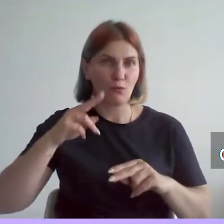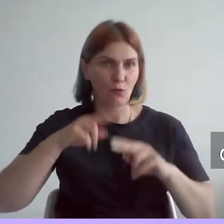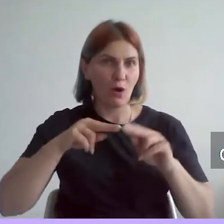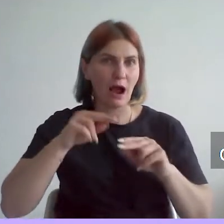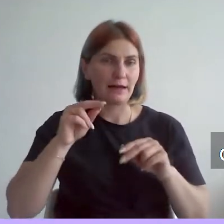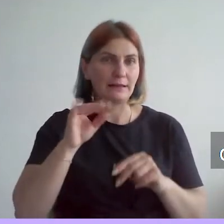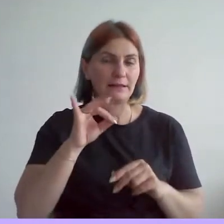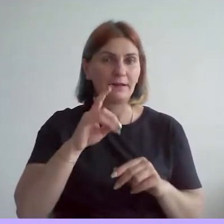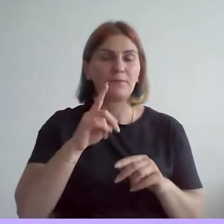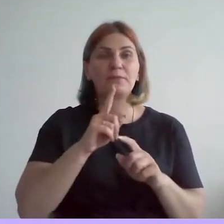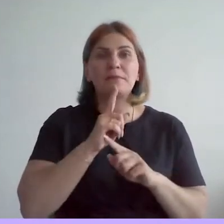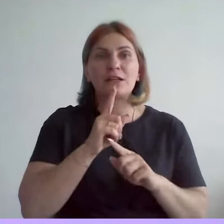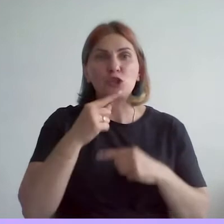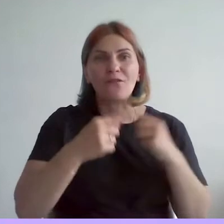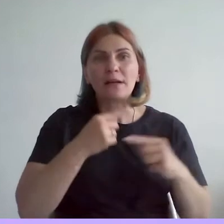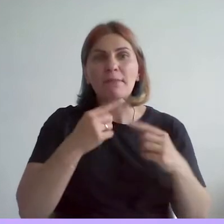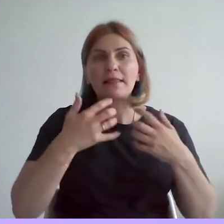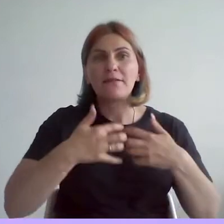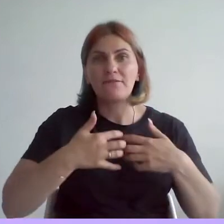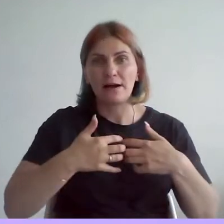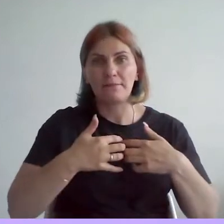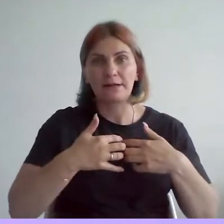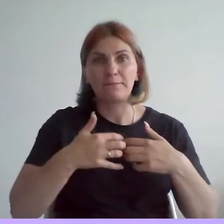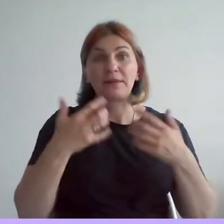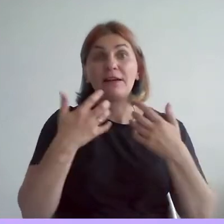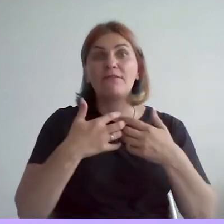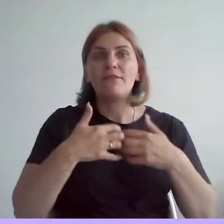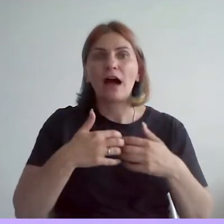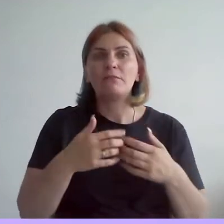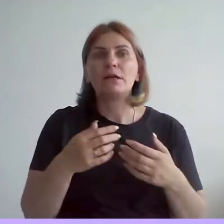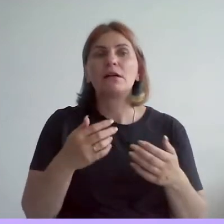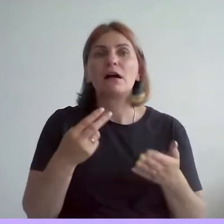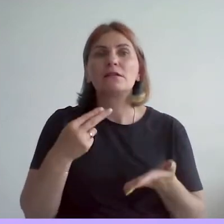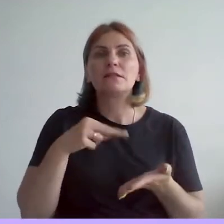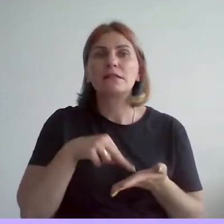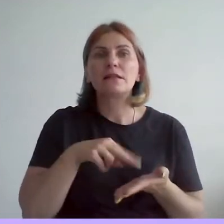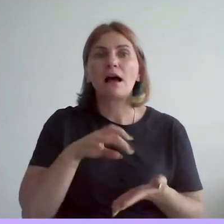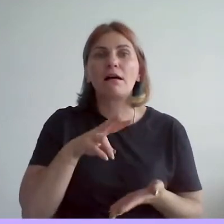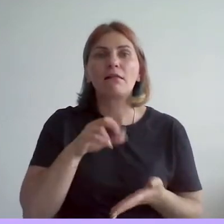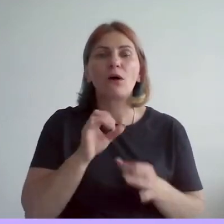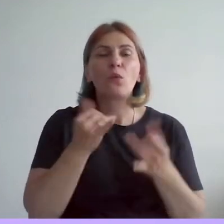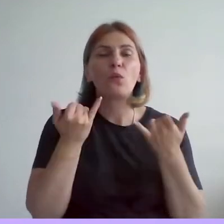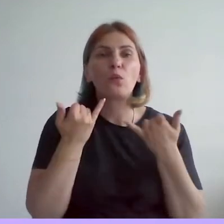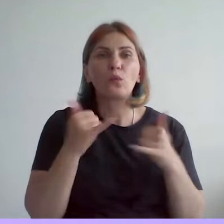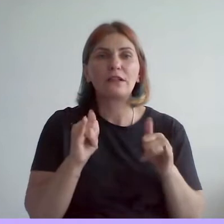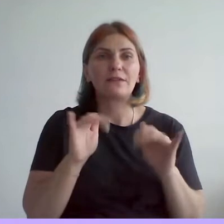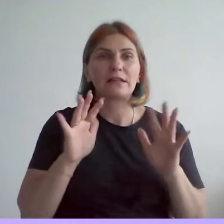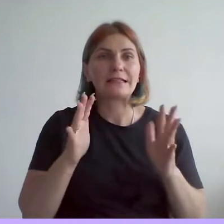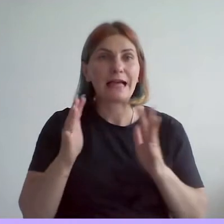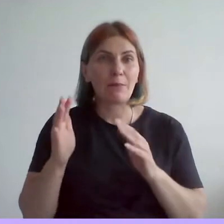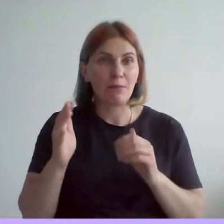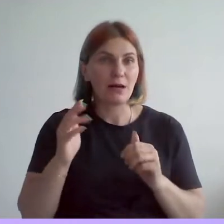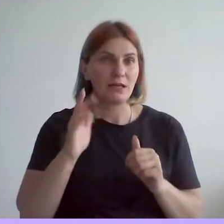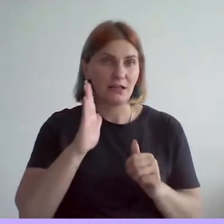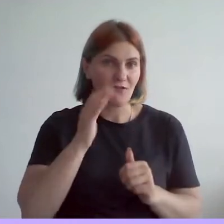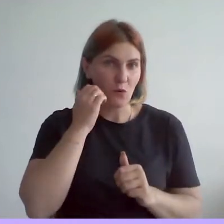сверхсовременной фабрики. Фабрика стала удивительным событием в жизни Москвы, как